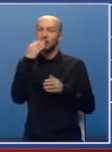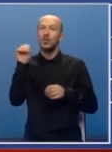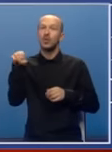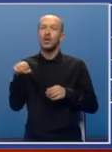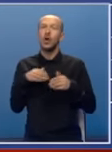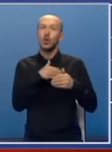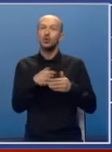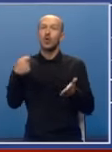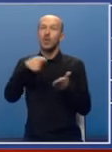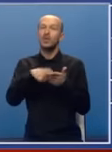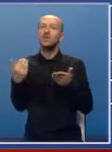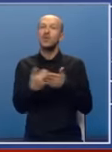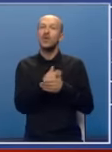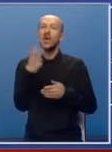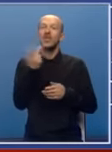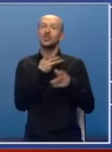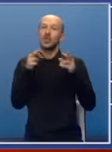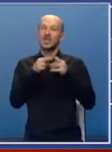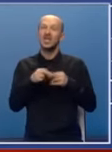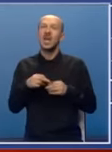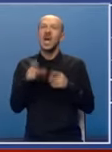i uskoro da uplatimo nove tranše za Rača Bjeljina.